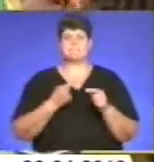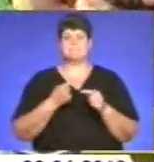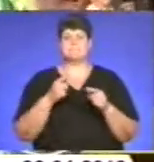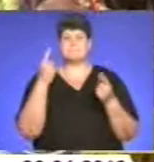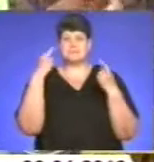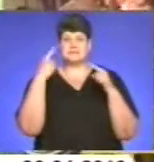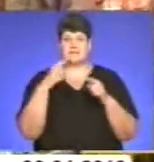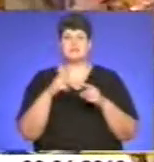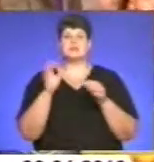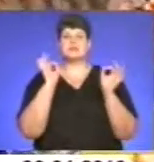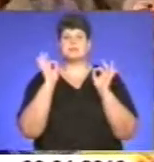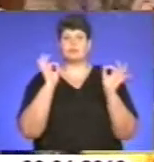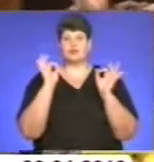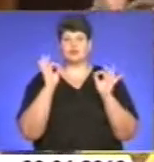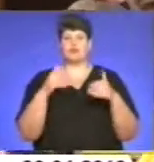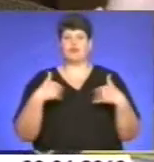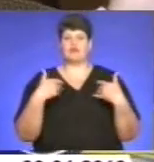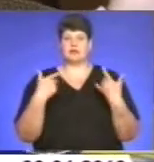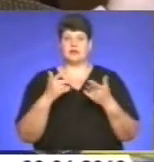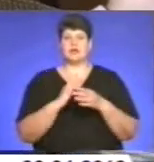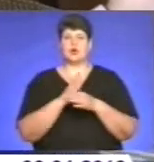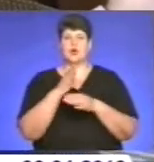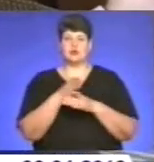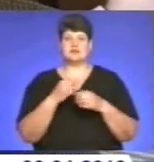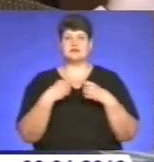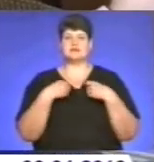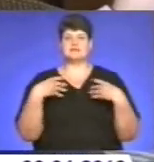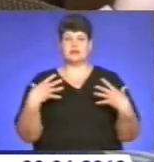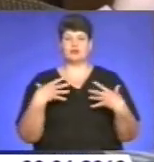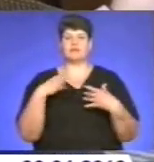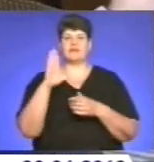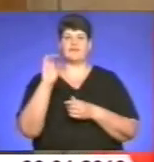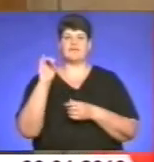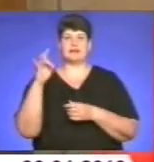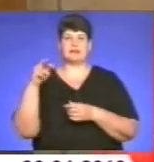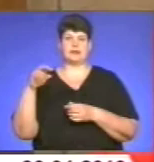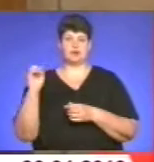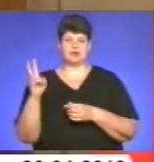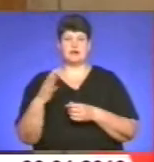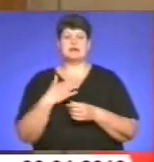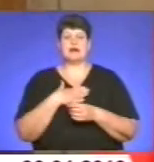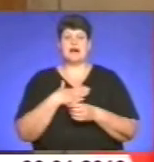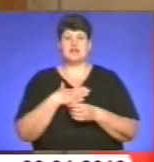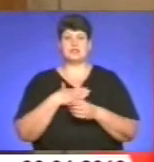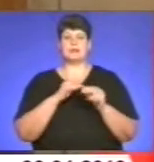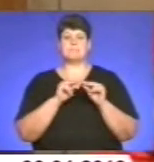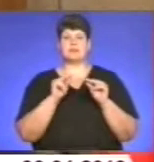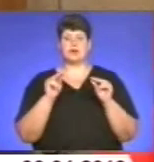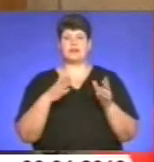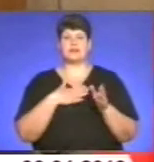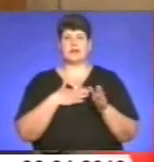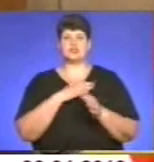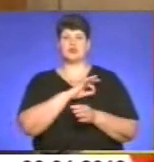танцювальні па, молоді таланти вітали гостей із святом Великодня, яке наближається. Наші педагоги, наші вихованці